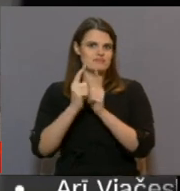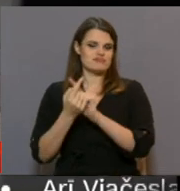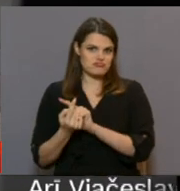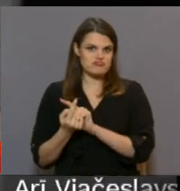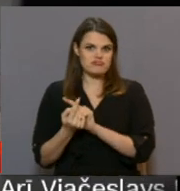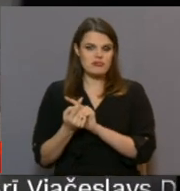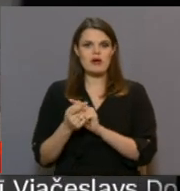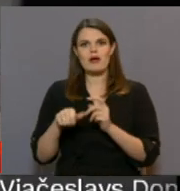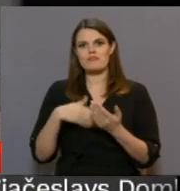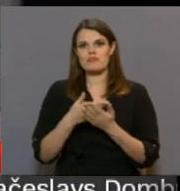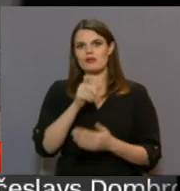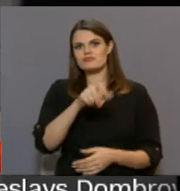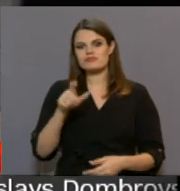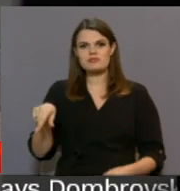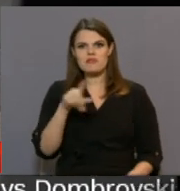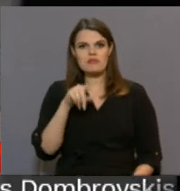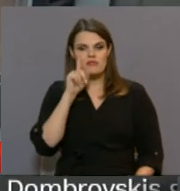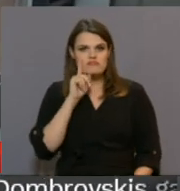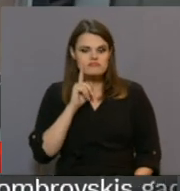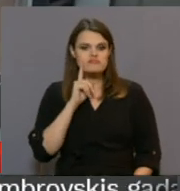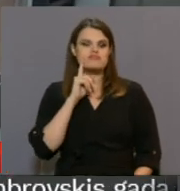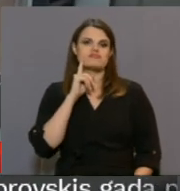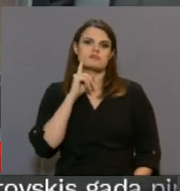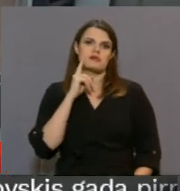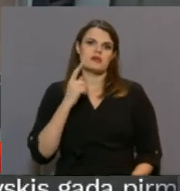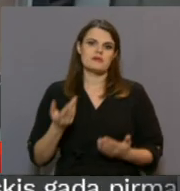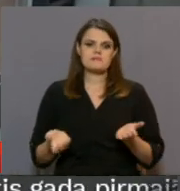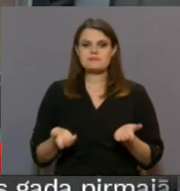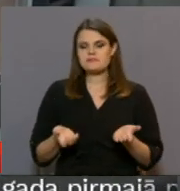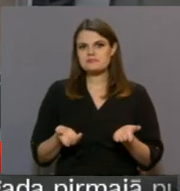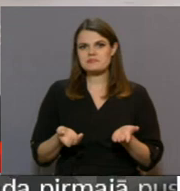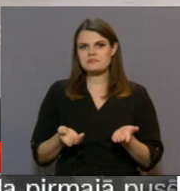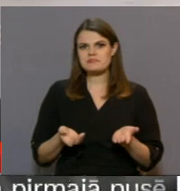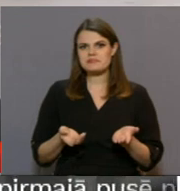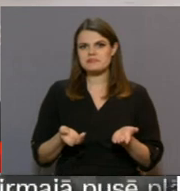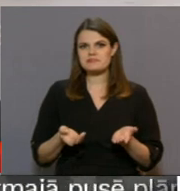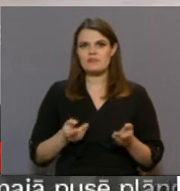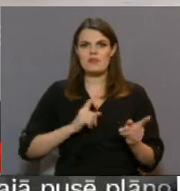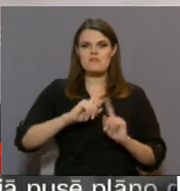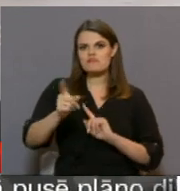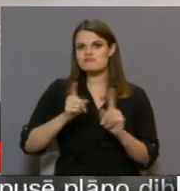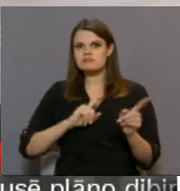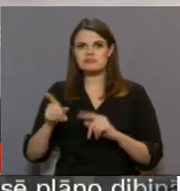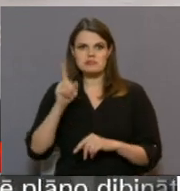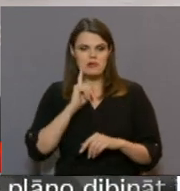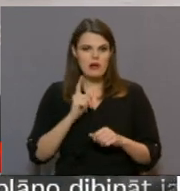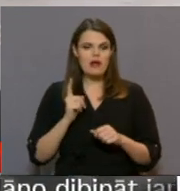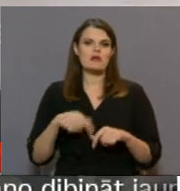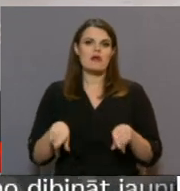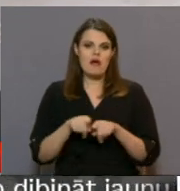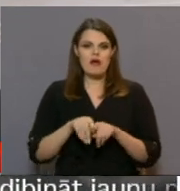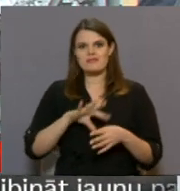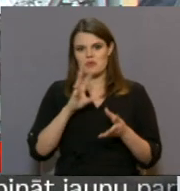priekš cilvēku, teiksim, tādas pārvietošanās, gan arī